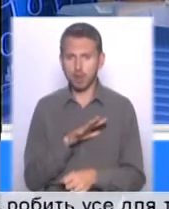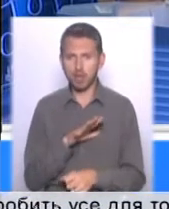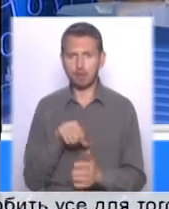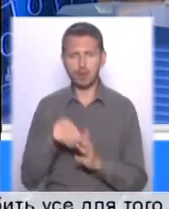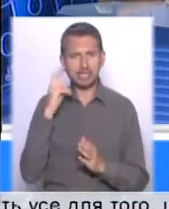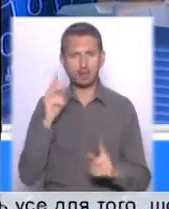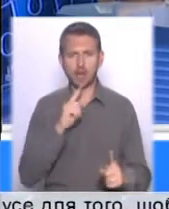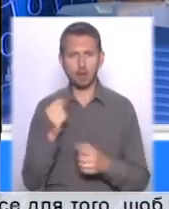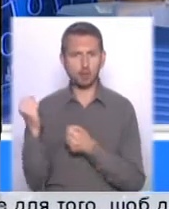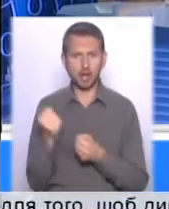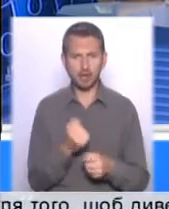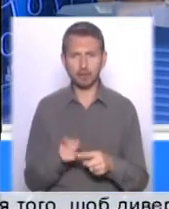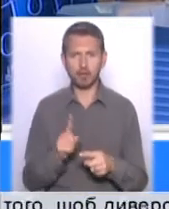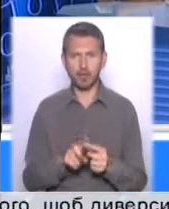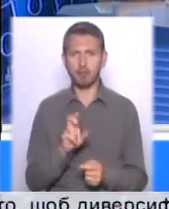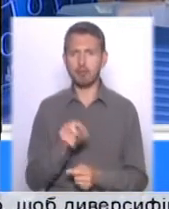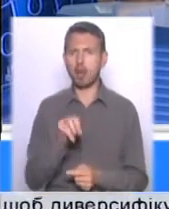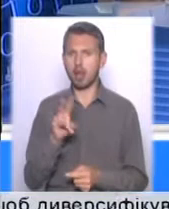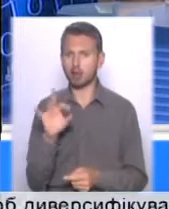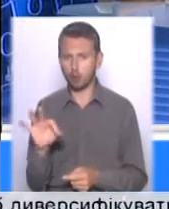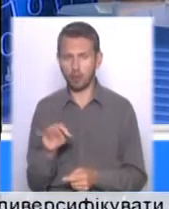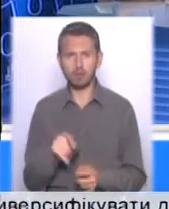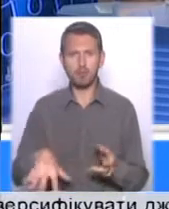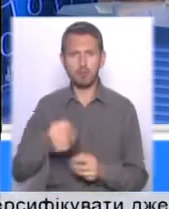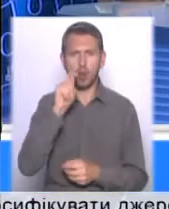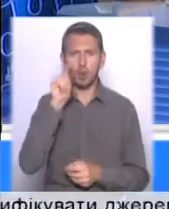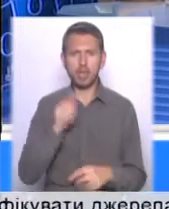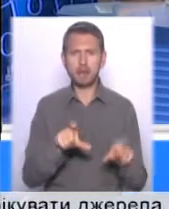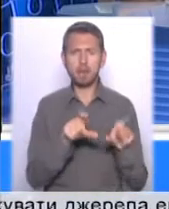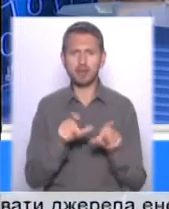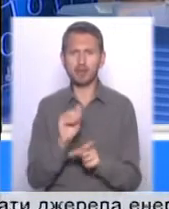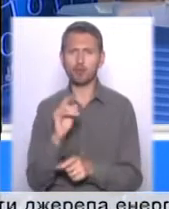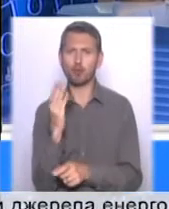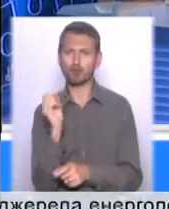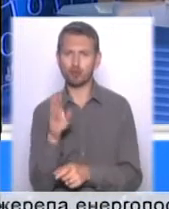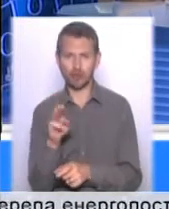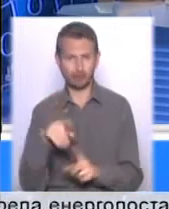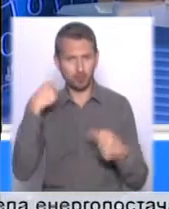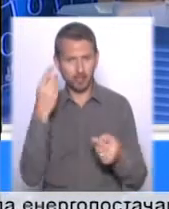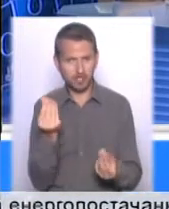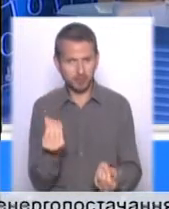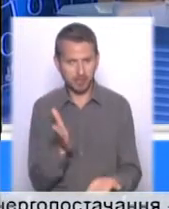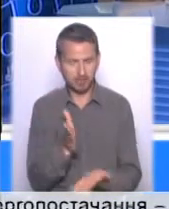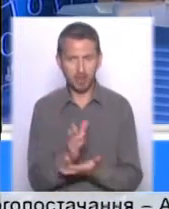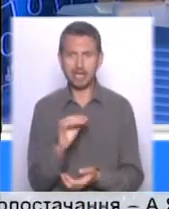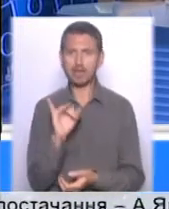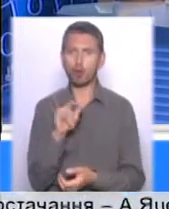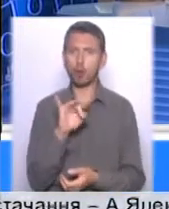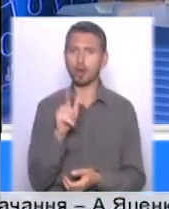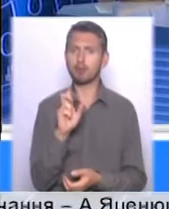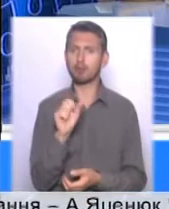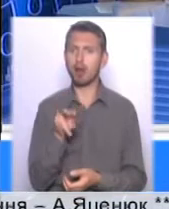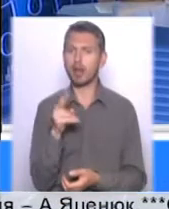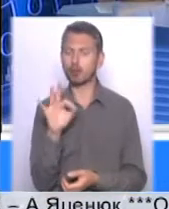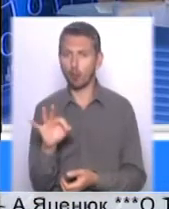Київраду протягувати ось цього Балєнка? У нього по всій Україні таких магазинів фуршето сумасшедшими цінами. Ігор Балєнка. Мало що цього